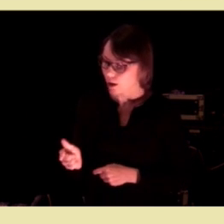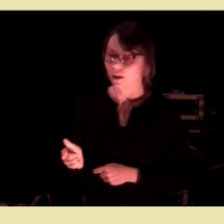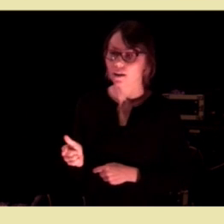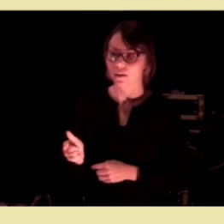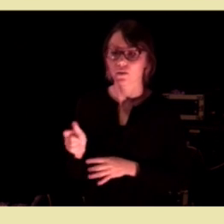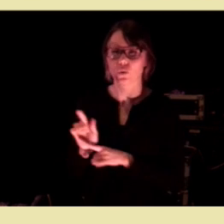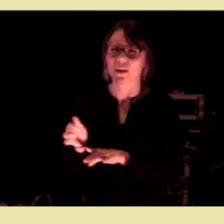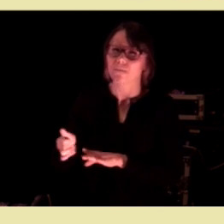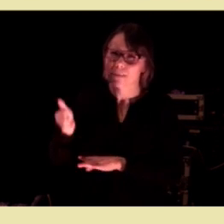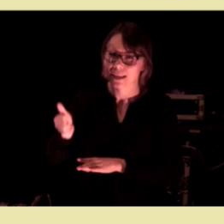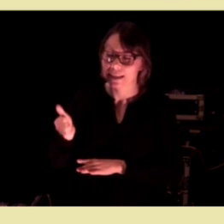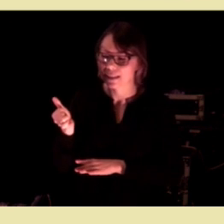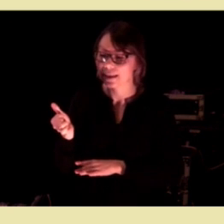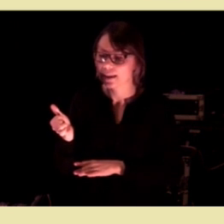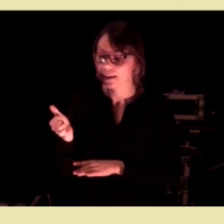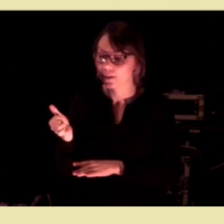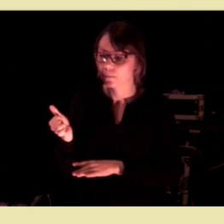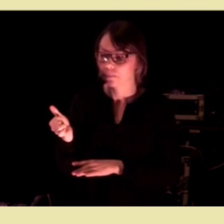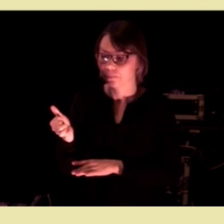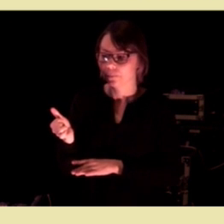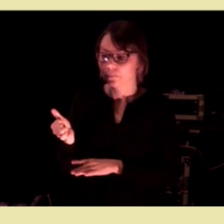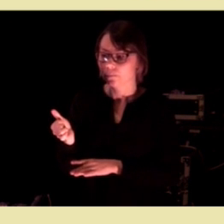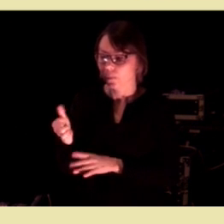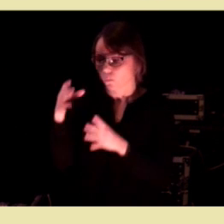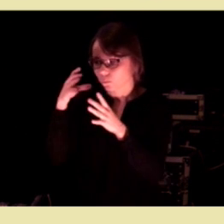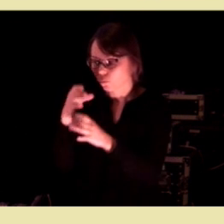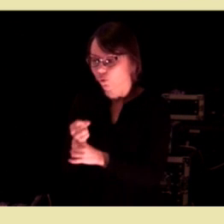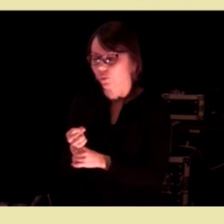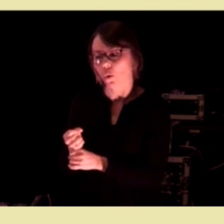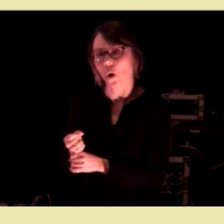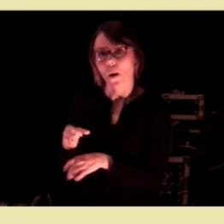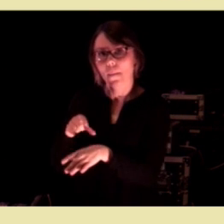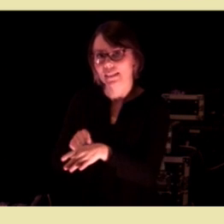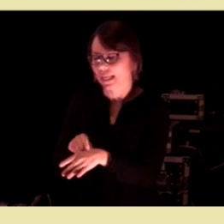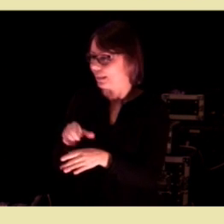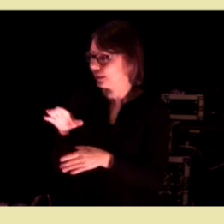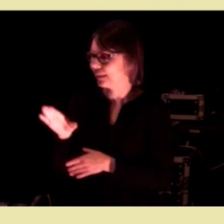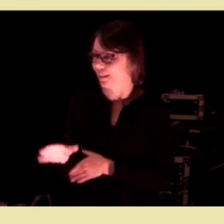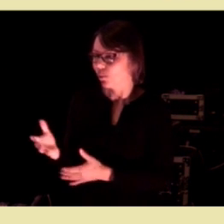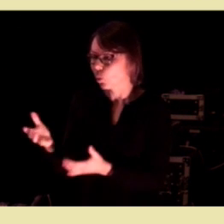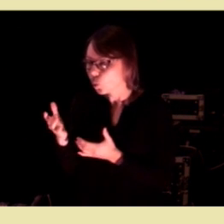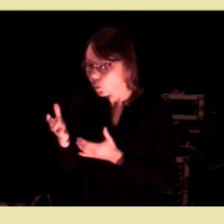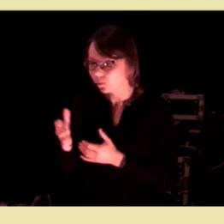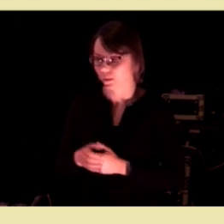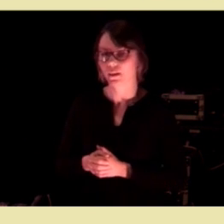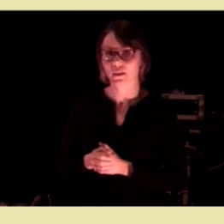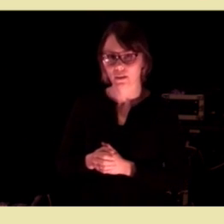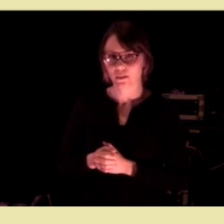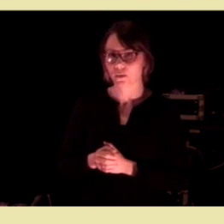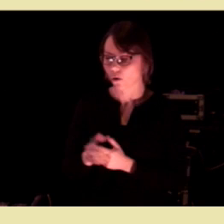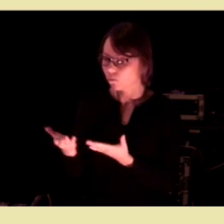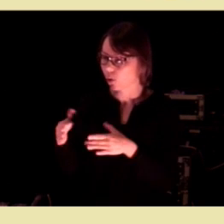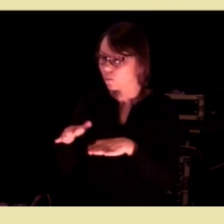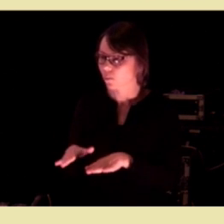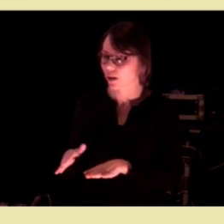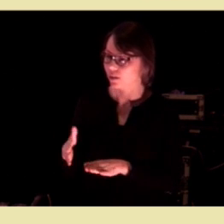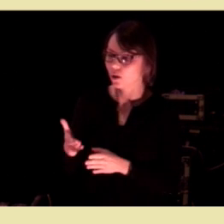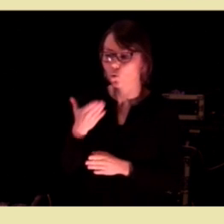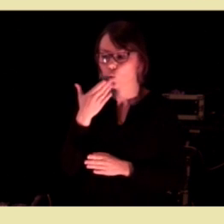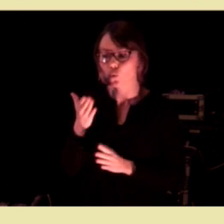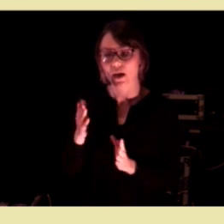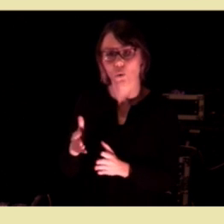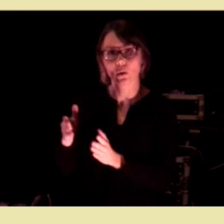derfor er det så viktig at man setter pasientenes behov i sentrum, og at man får på plass de